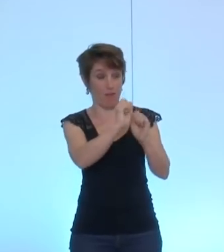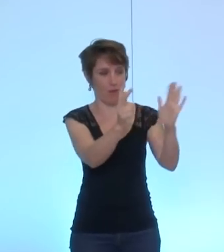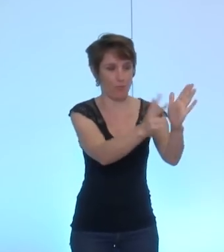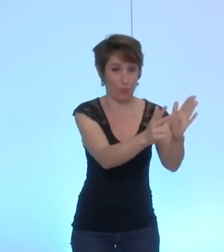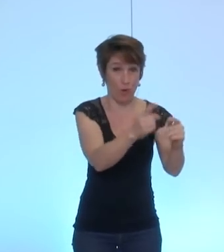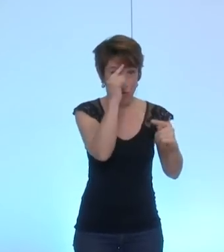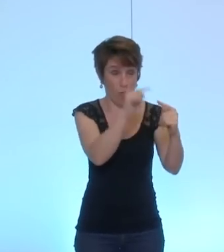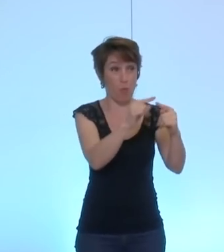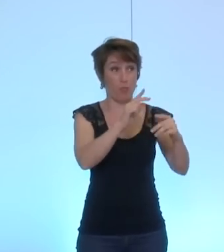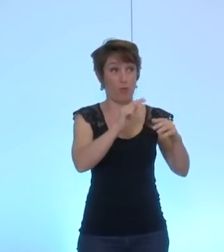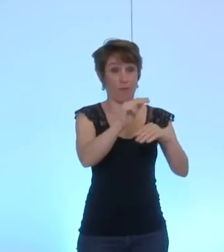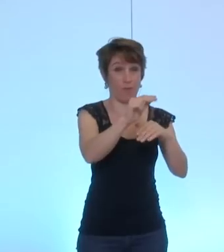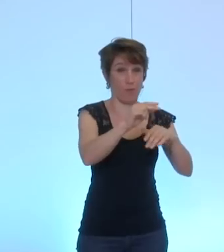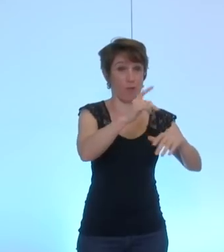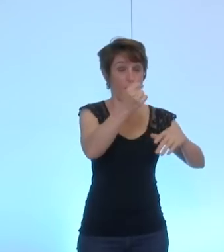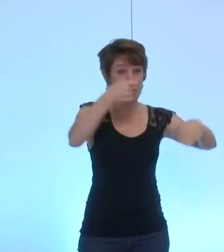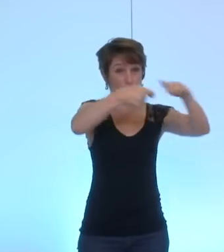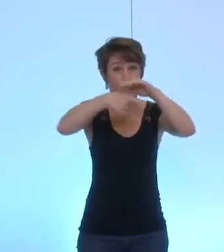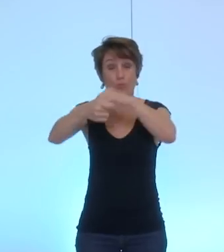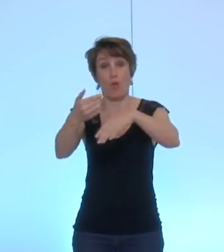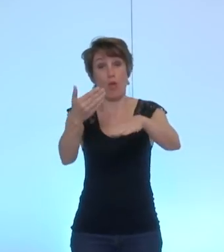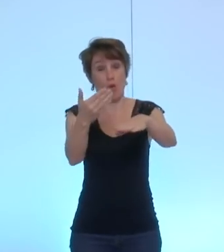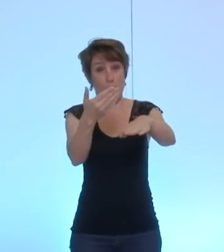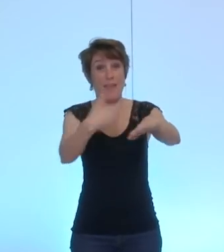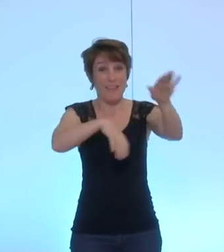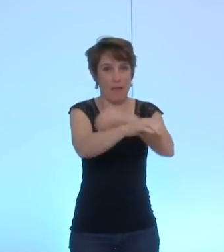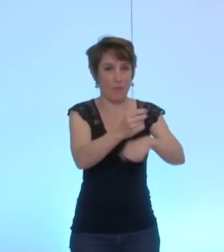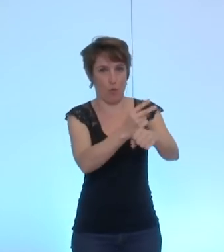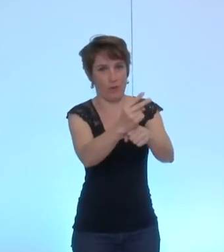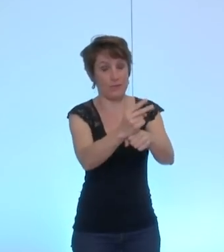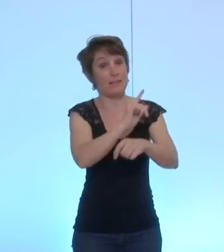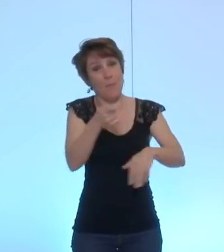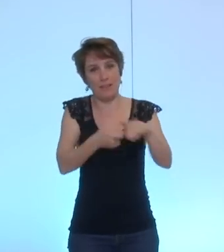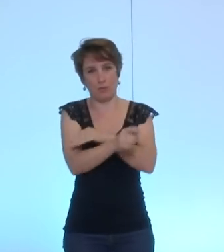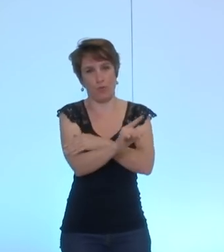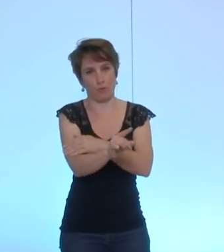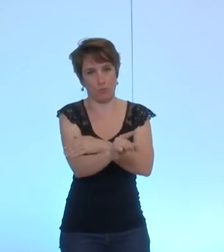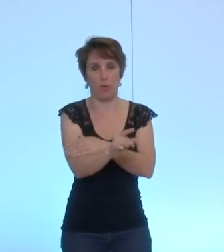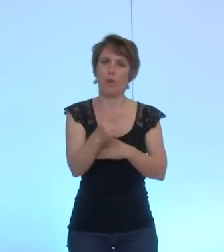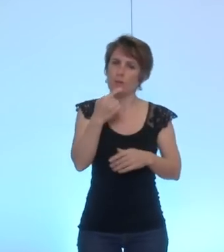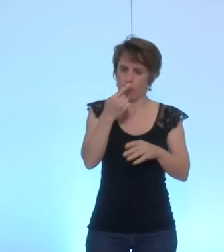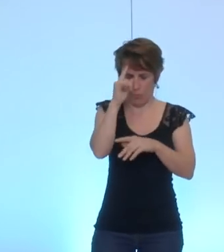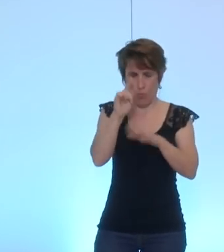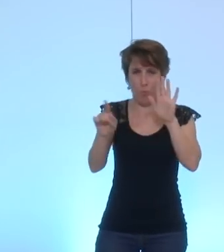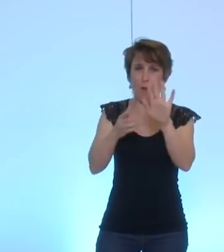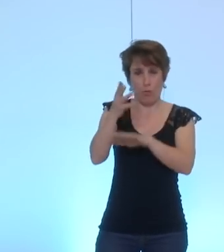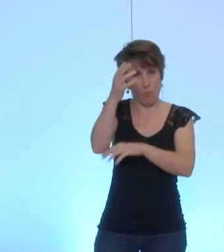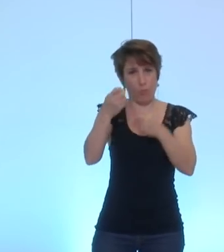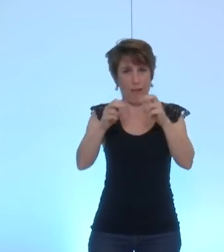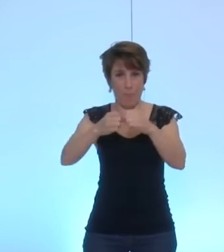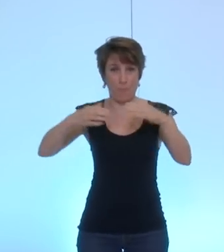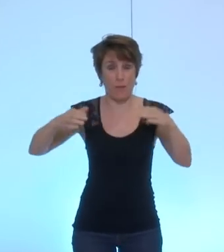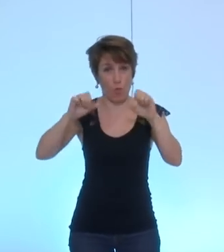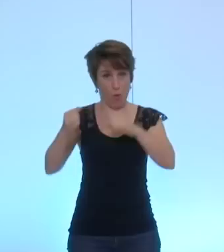au lieu de subventions. Ça ne veut pas dire que la future métro ne va pas intervenir dans le domaine avec